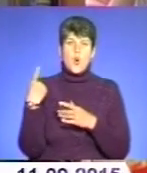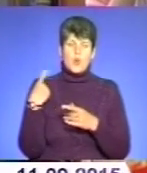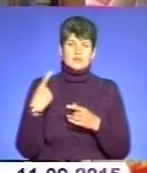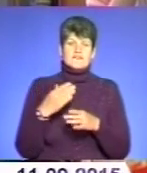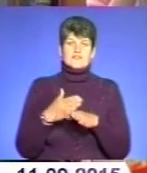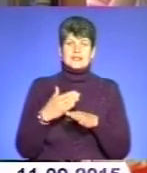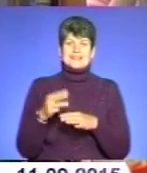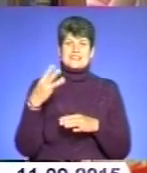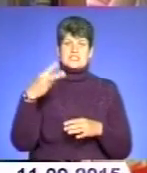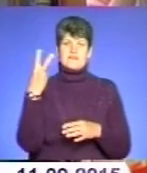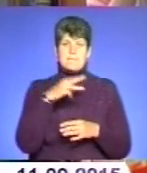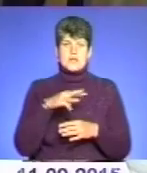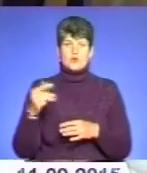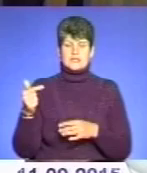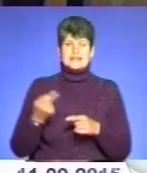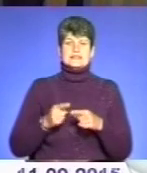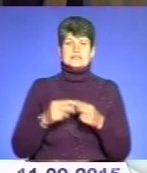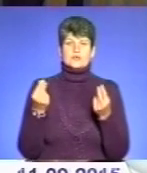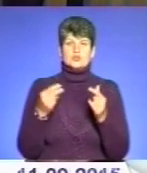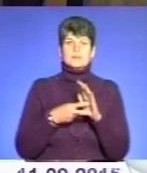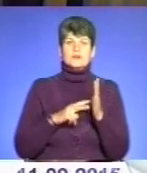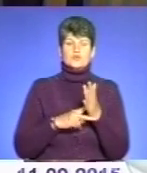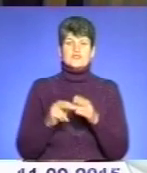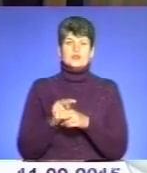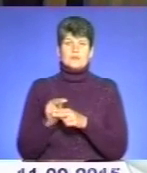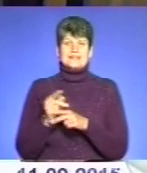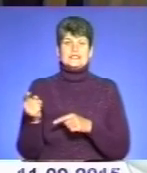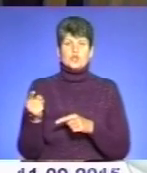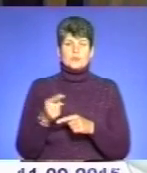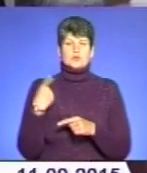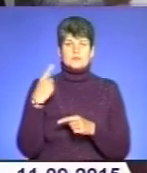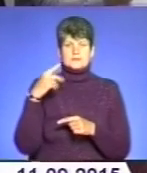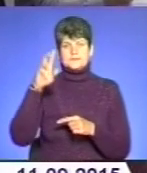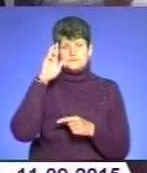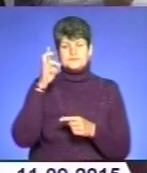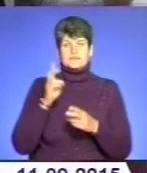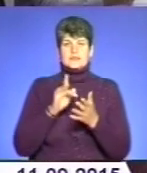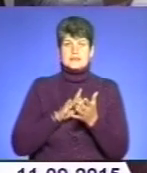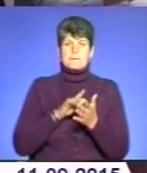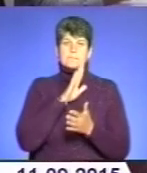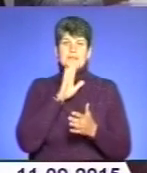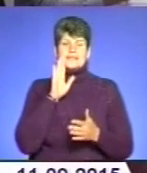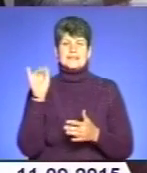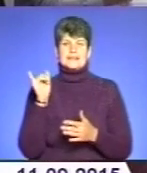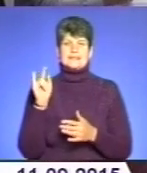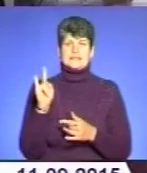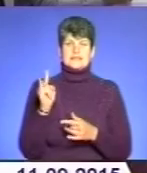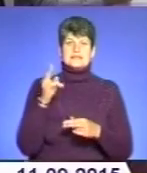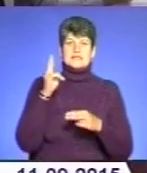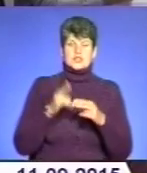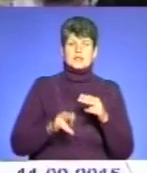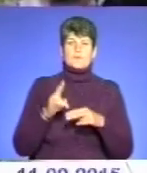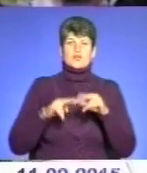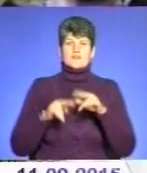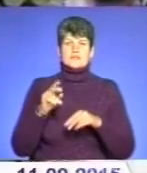32 мільйони гривень. За ці кошти планують відремонтувати Тернопільський обласний перинатальний центр «Мати і дитина», завершити будівництво архіву,